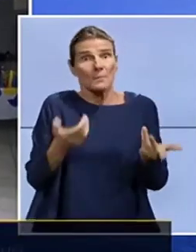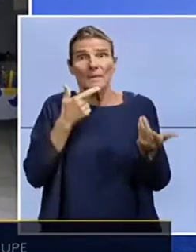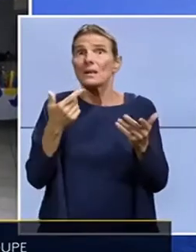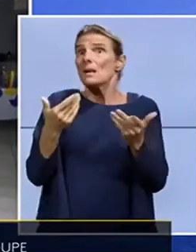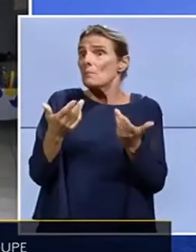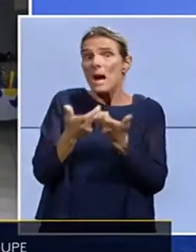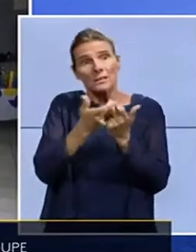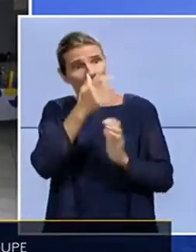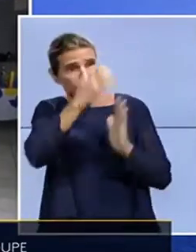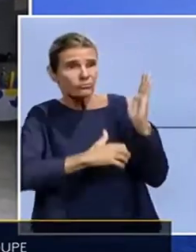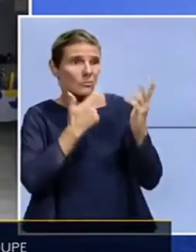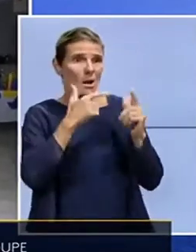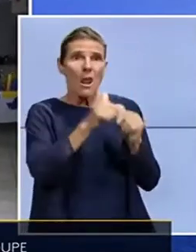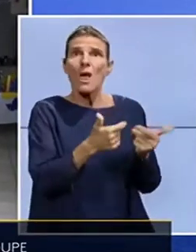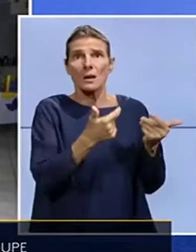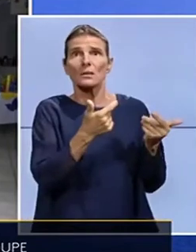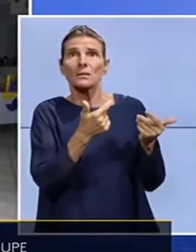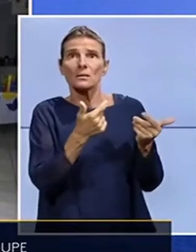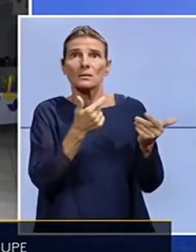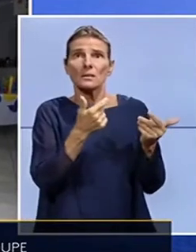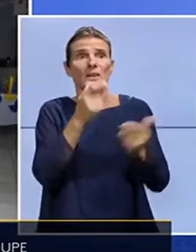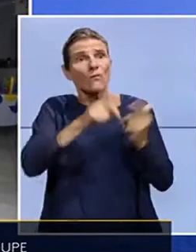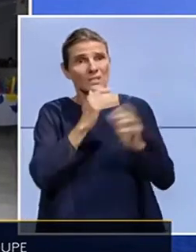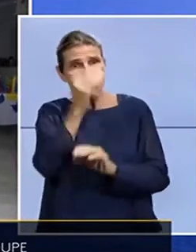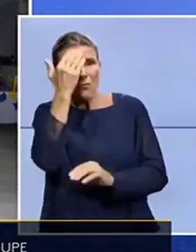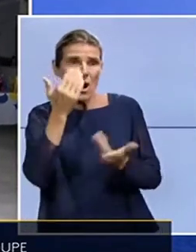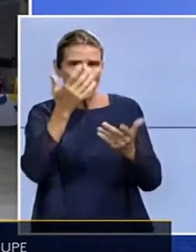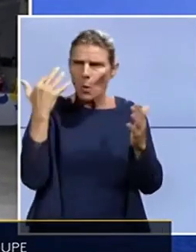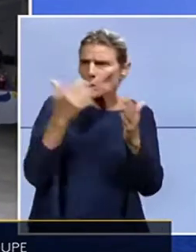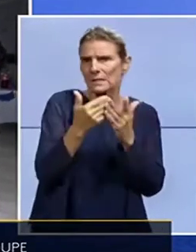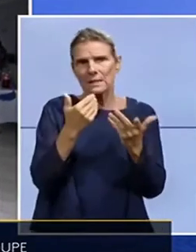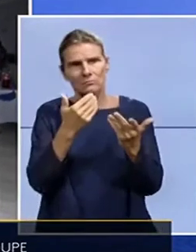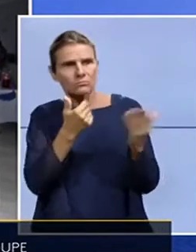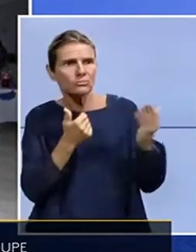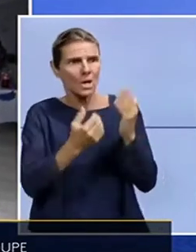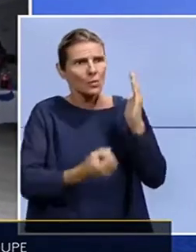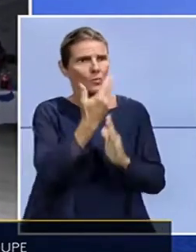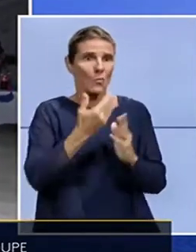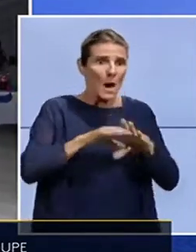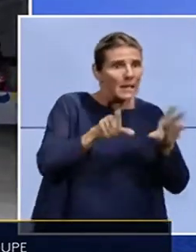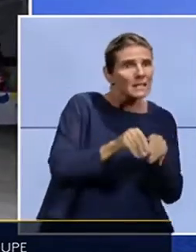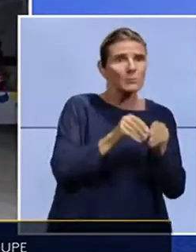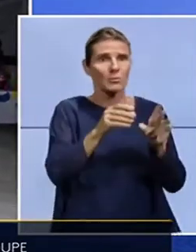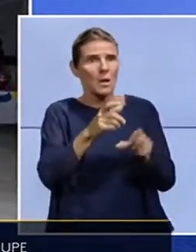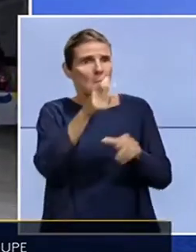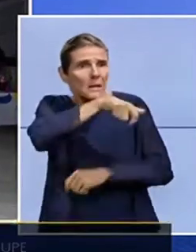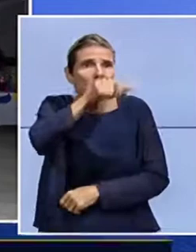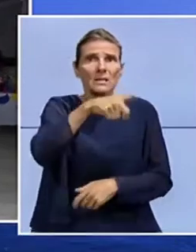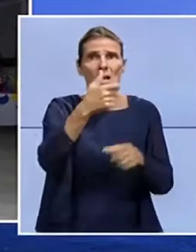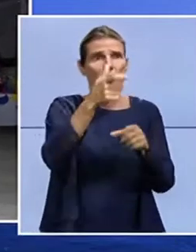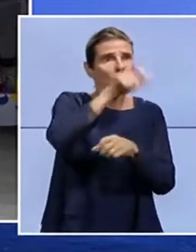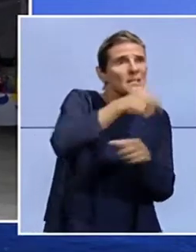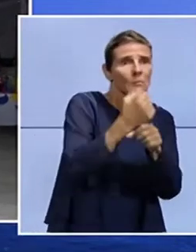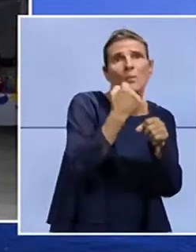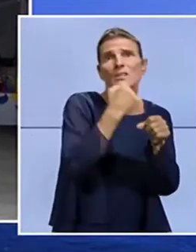acte, mais avant de pouvoir se focaliser sur l'acte, il faut comprendre le contexte dans lequel il a posé ses difficultés personnelles, ses difficultés sociales et familiales. L'accompagner,